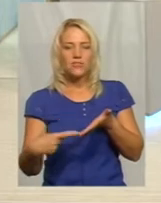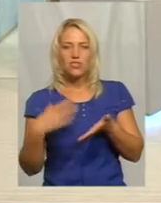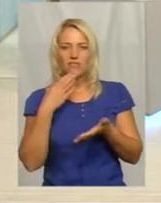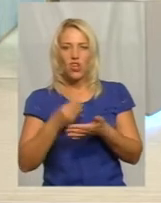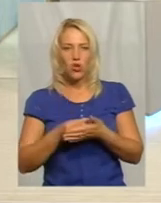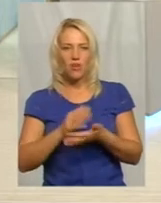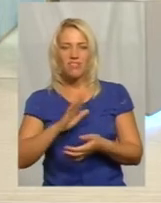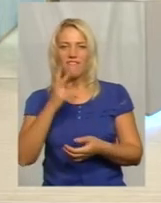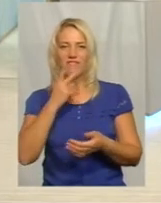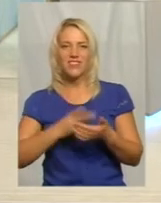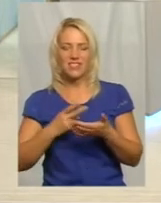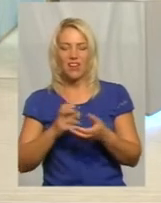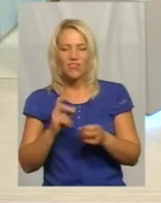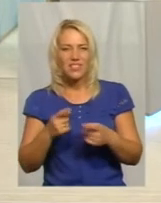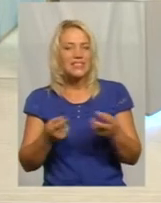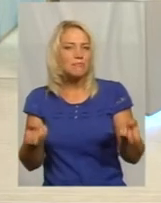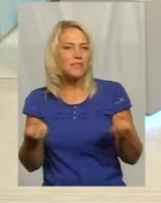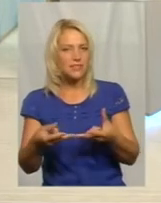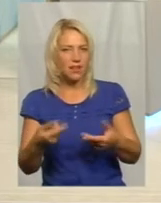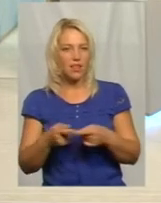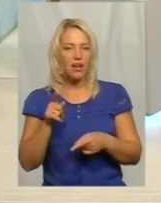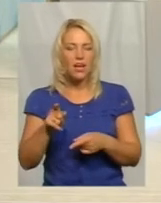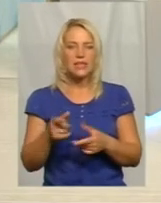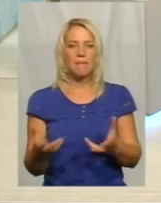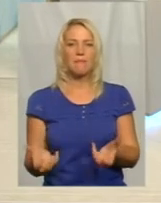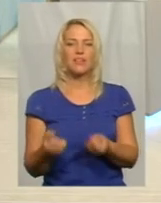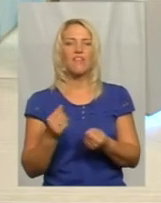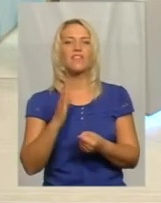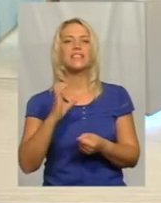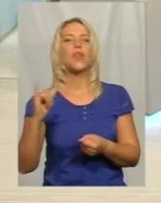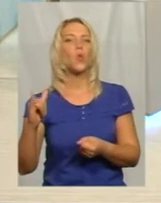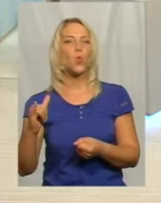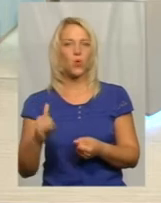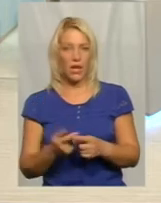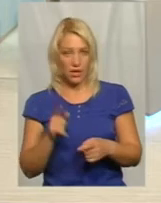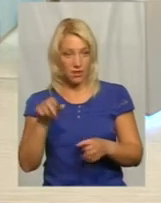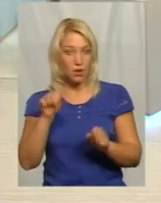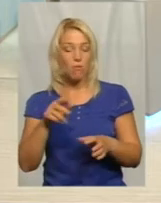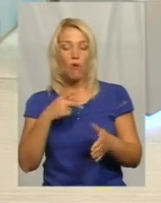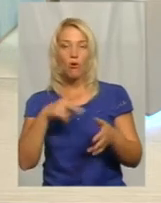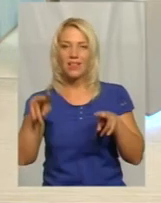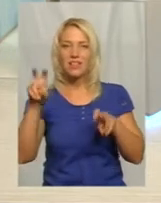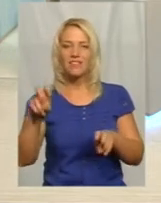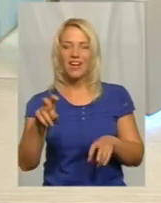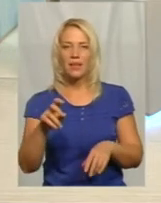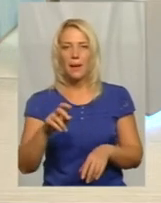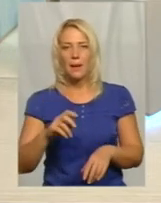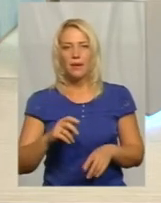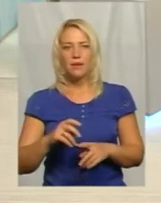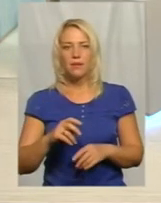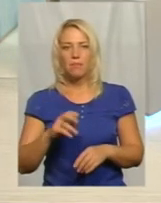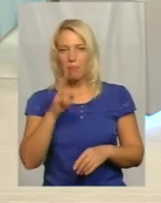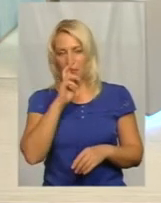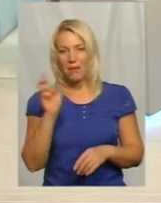доброватов. Вот прям специально. Вот они поддерживають именно ВСУ. Причем он тут же може назвать проституткой, вернее,